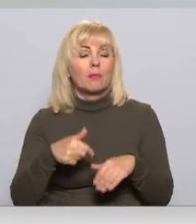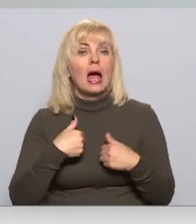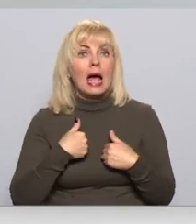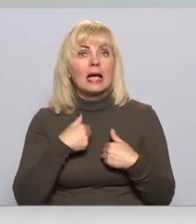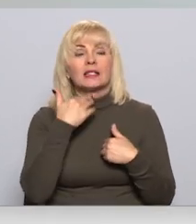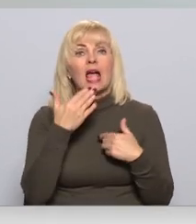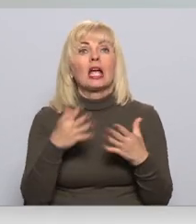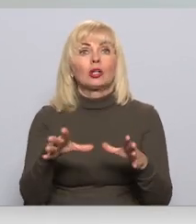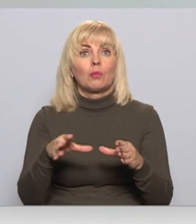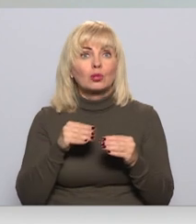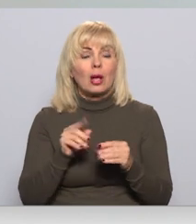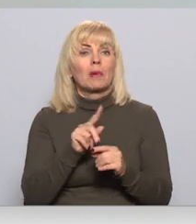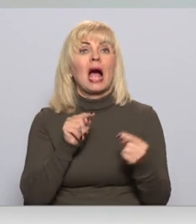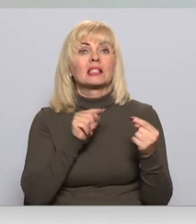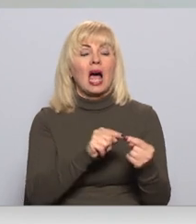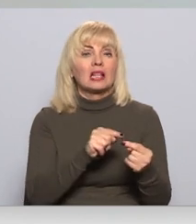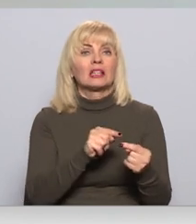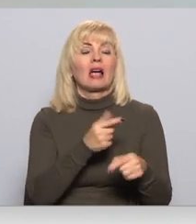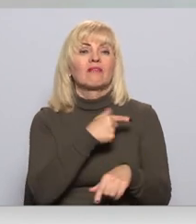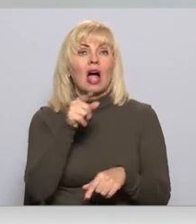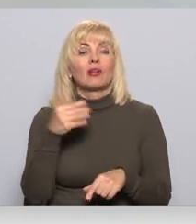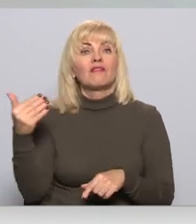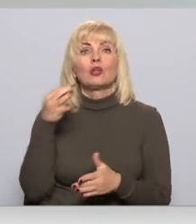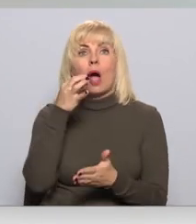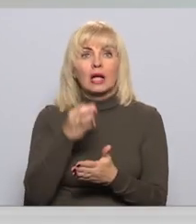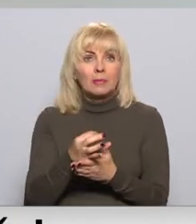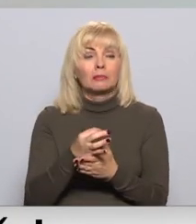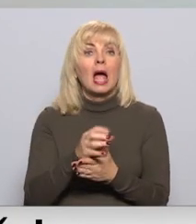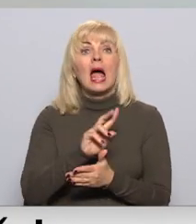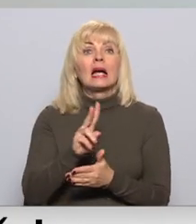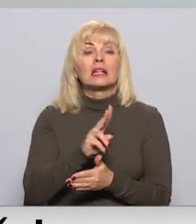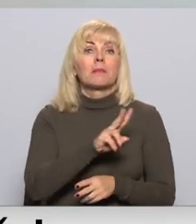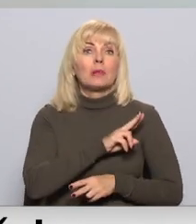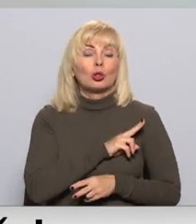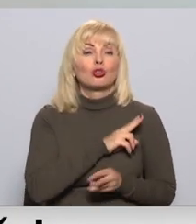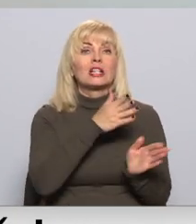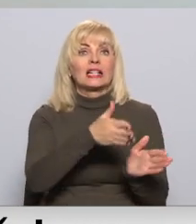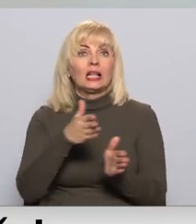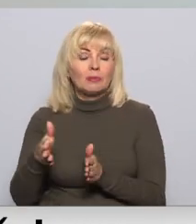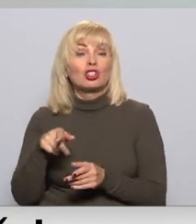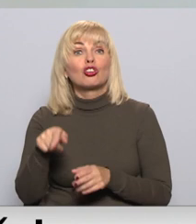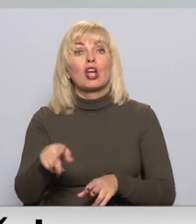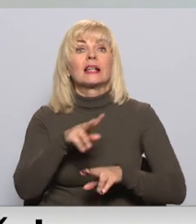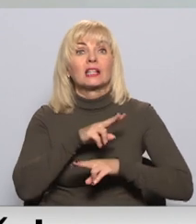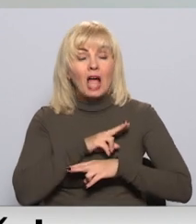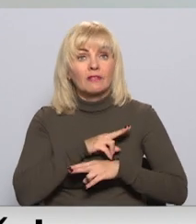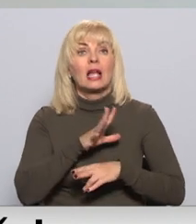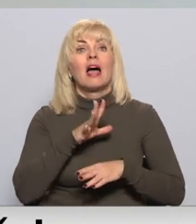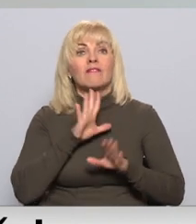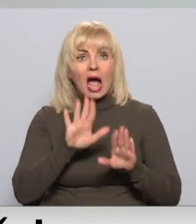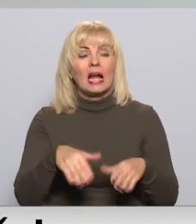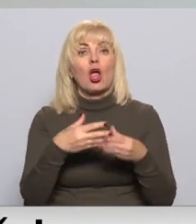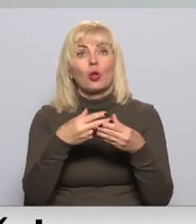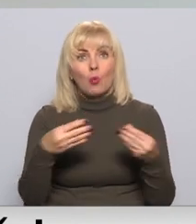uzņemties katru antivaksari atbildību par slimnīcas mirušiem cilvēkiem. Šīs nāves bija novēršamas